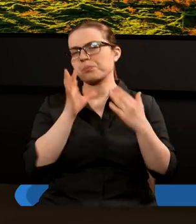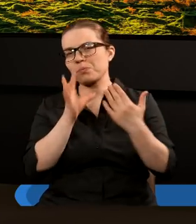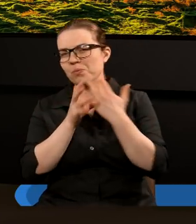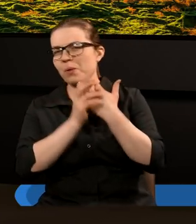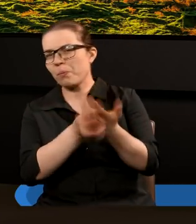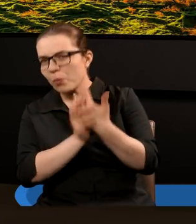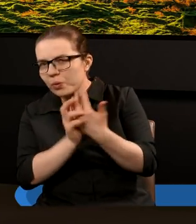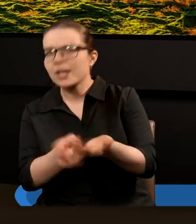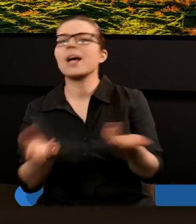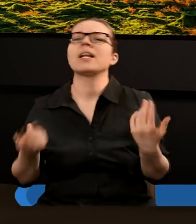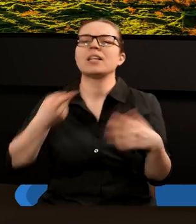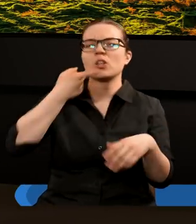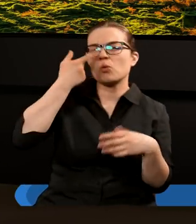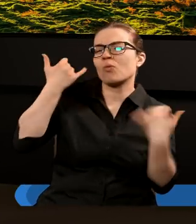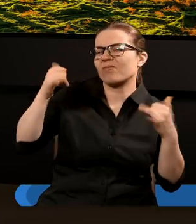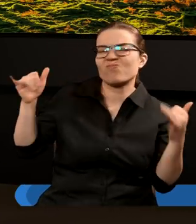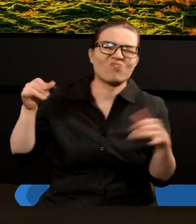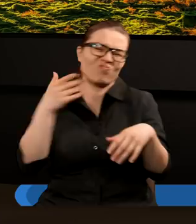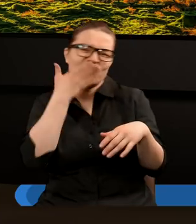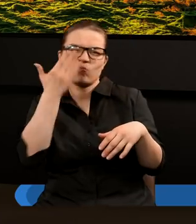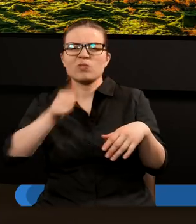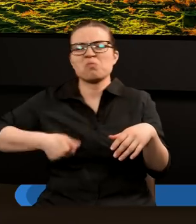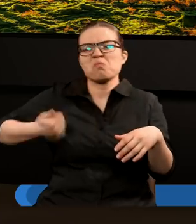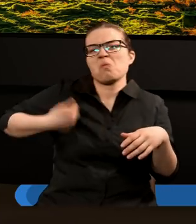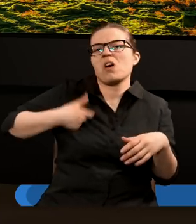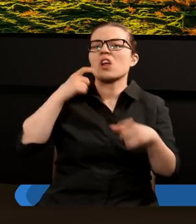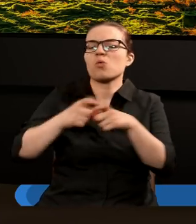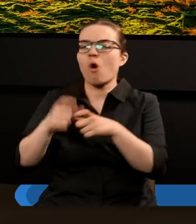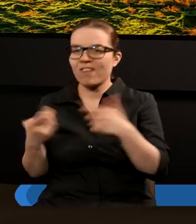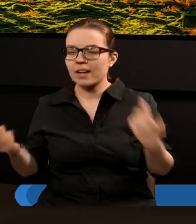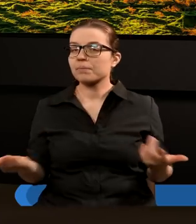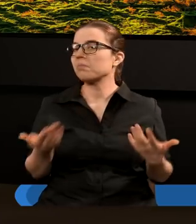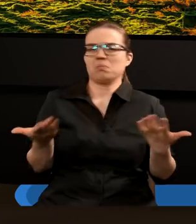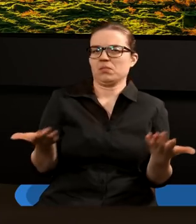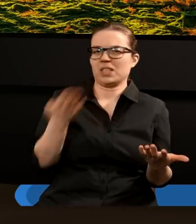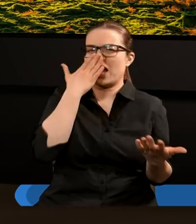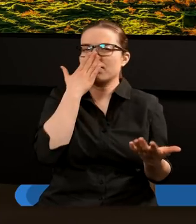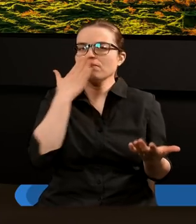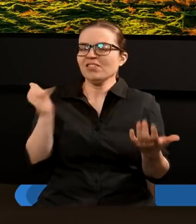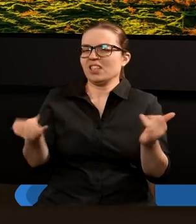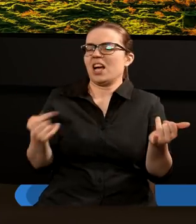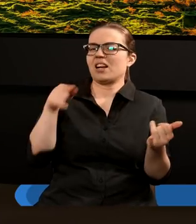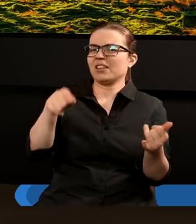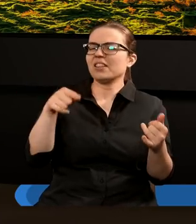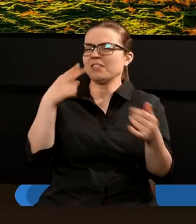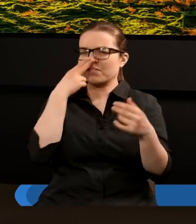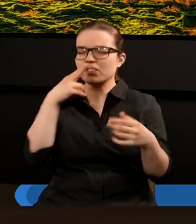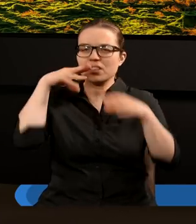bluźnierstwa, pewnego rodzaju zuchwałę słowa. No dobrze, ale jak to widzimy, że ta bestia